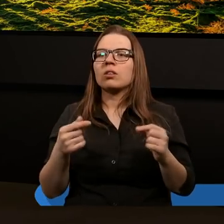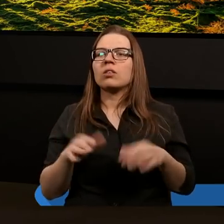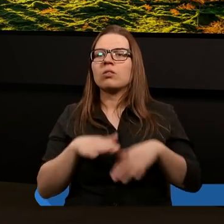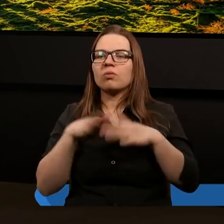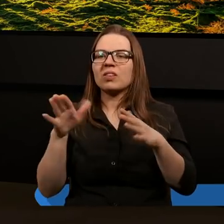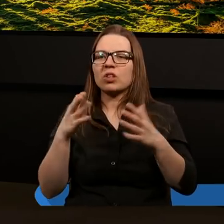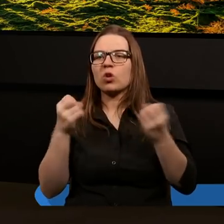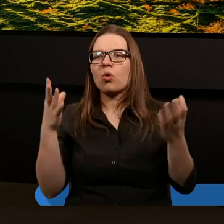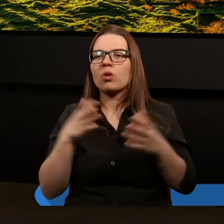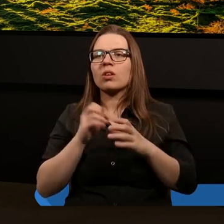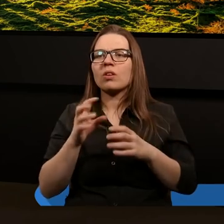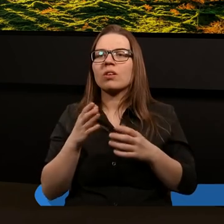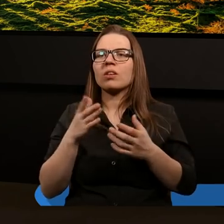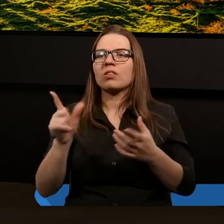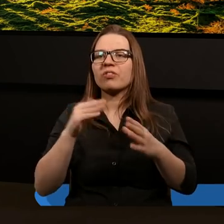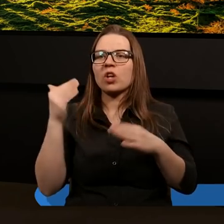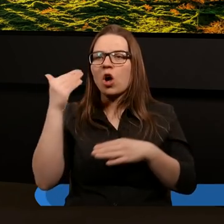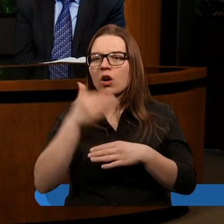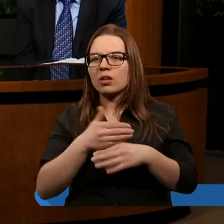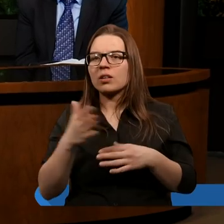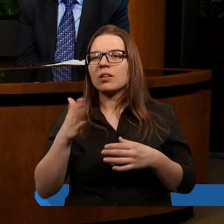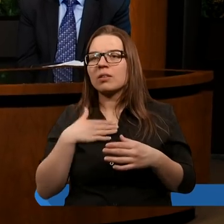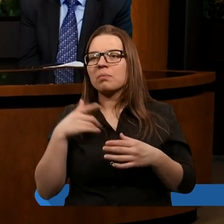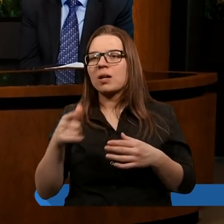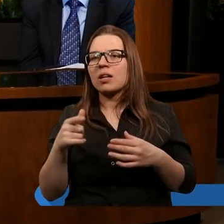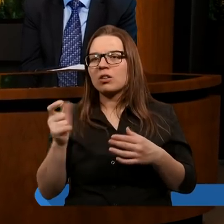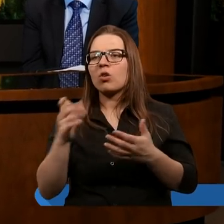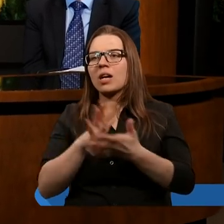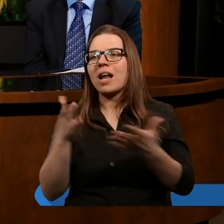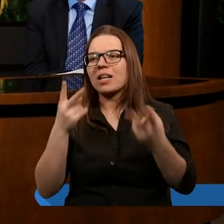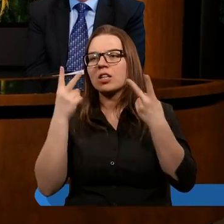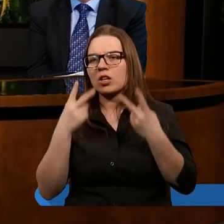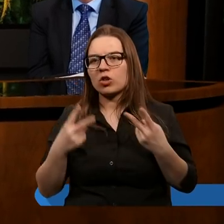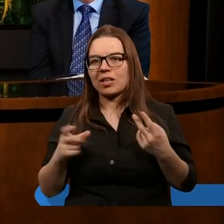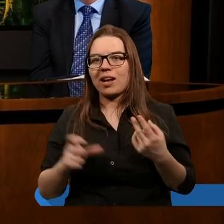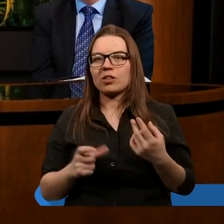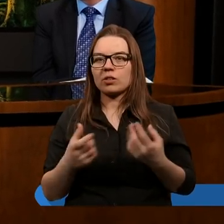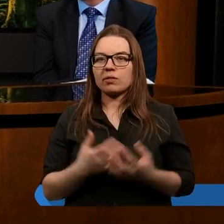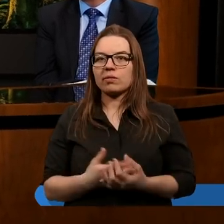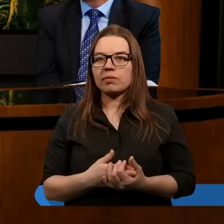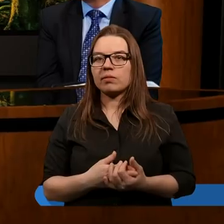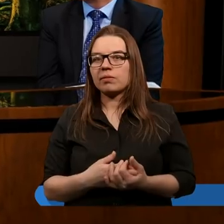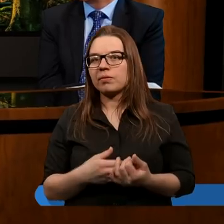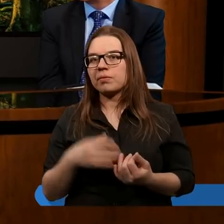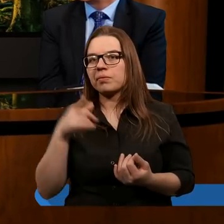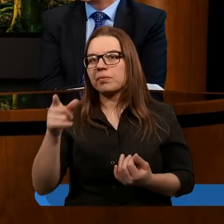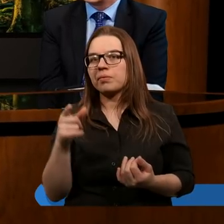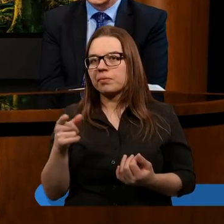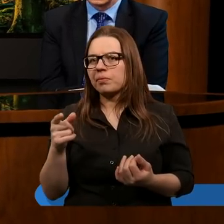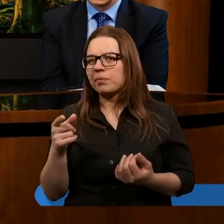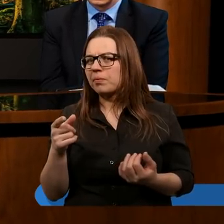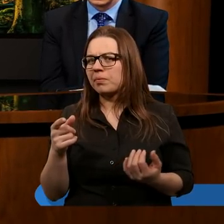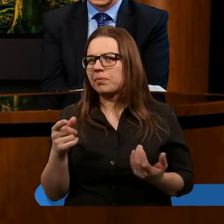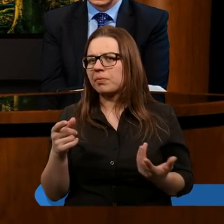Zjednoczonych, że w nocy można gazetę czytać. Przy zaćmieniu słońca